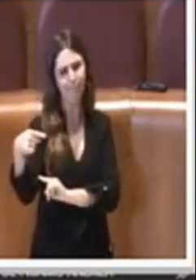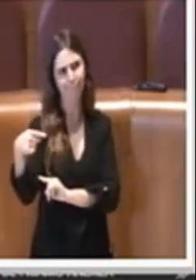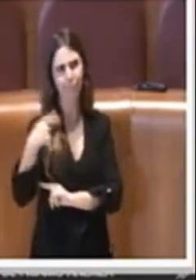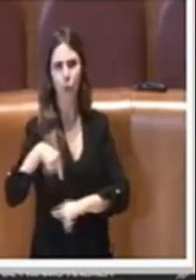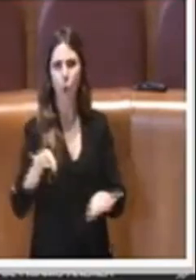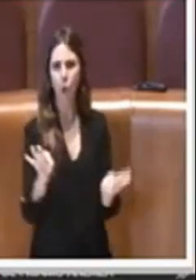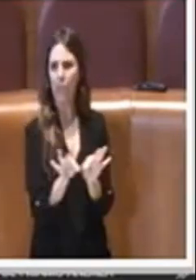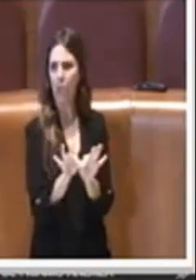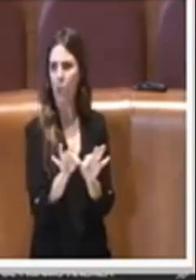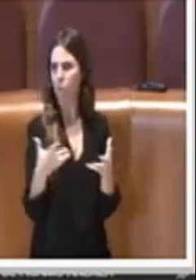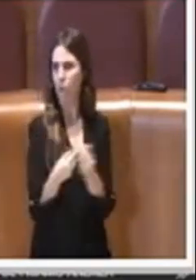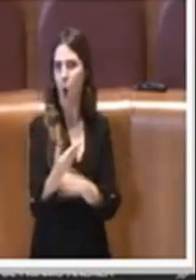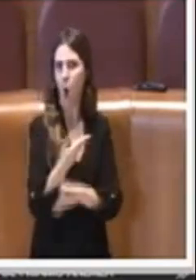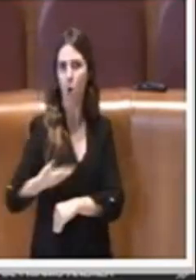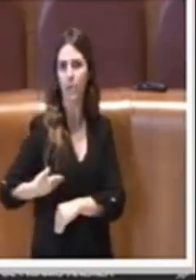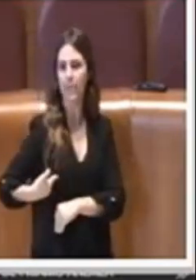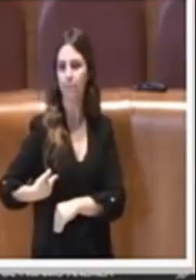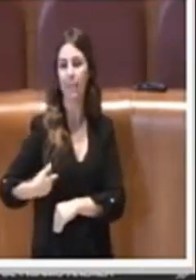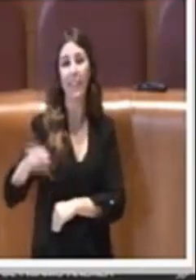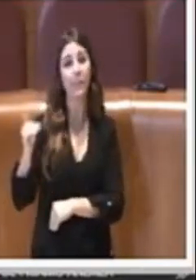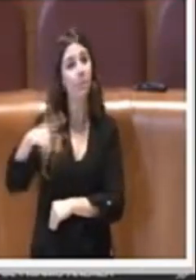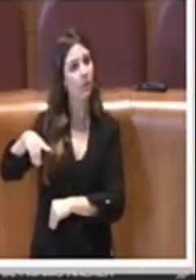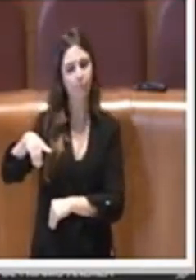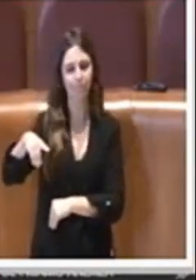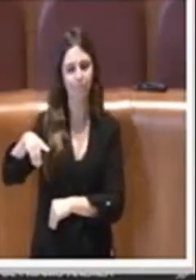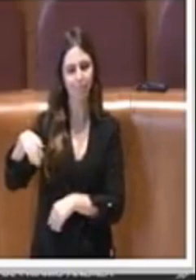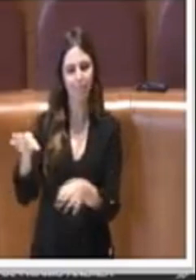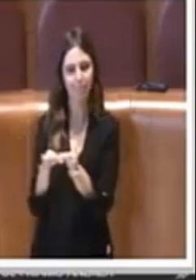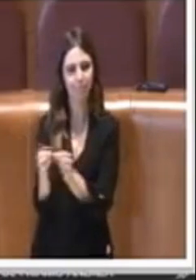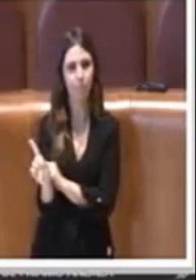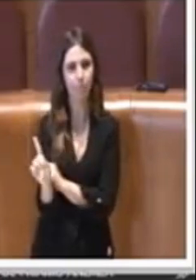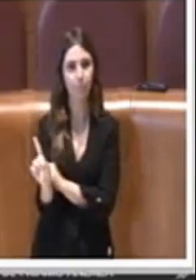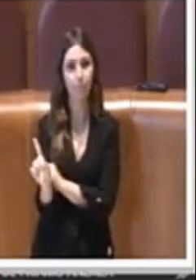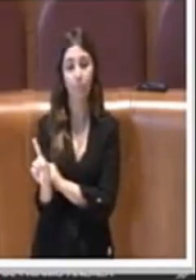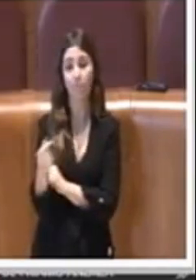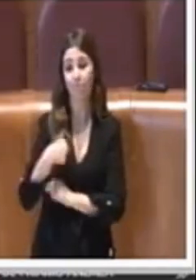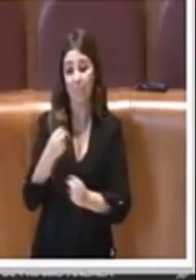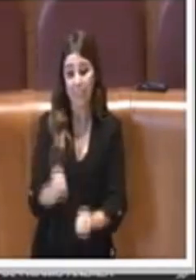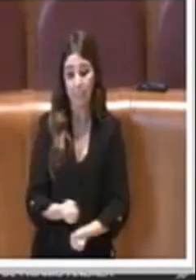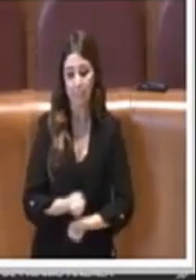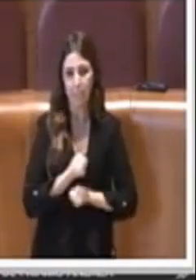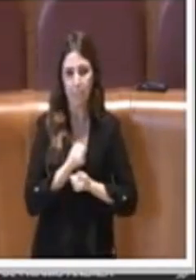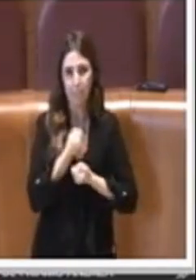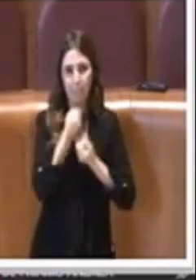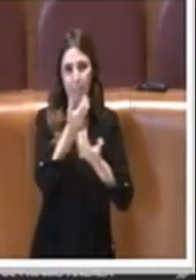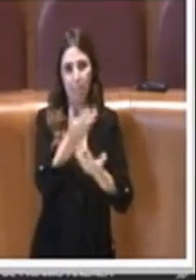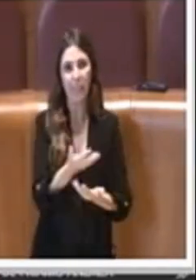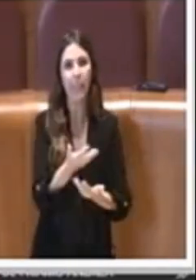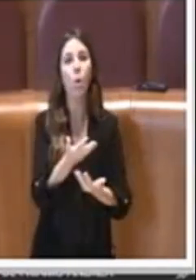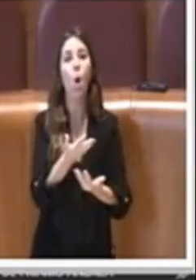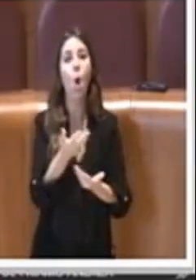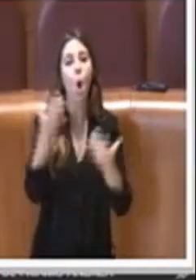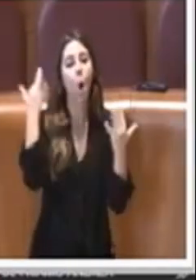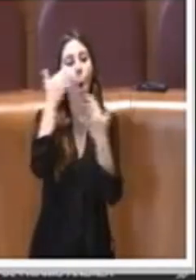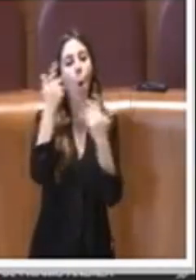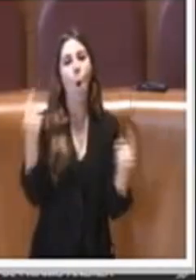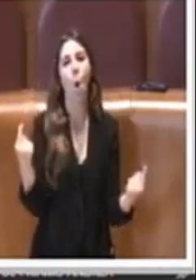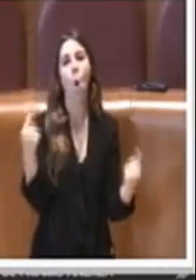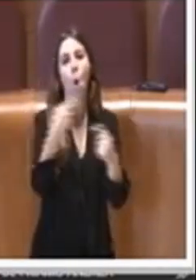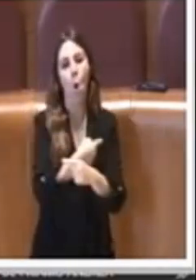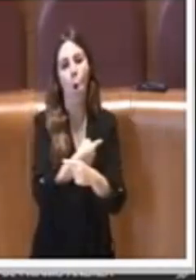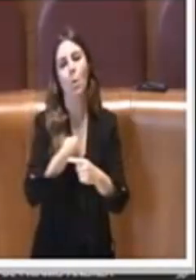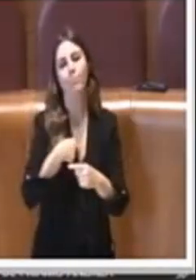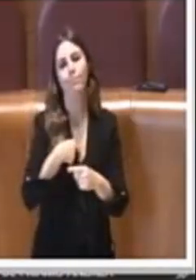trovo d'accordo col consigliere, appunto, De Priamo, io esprimo parere contrario in nome del